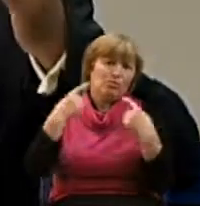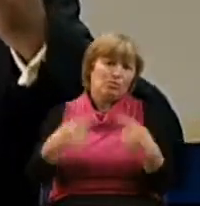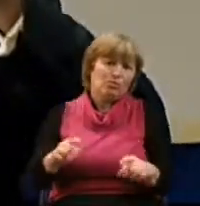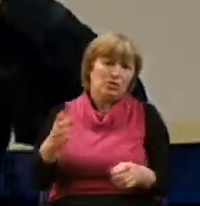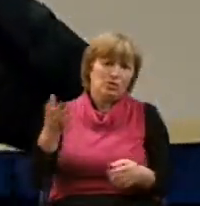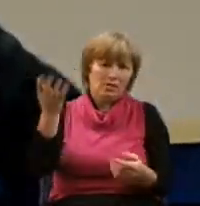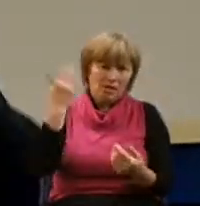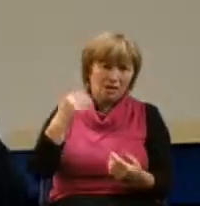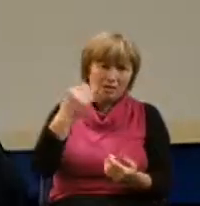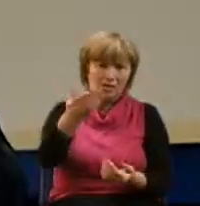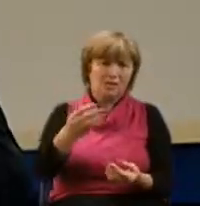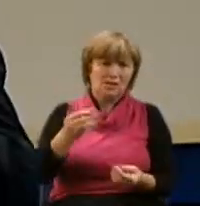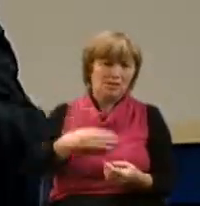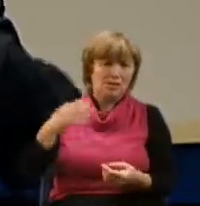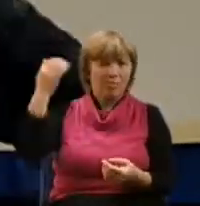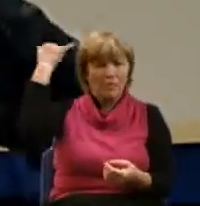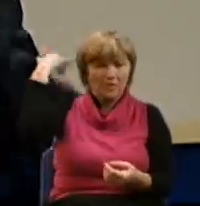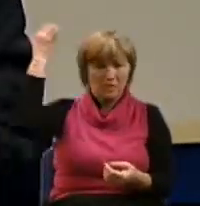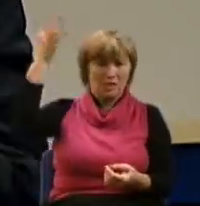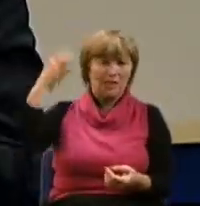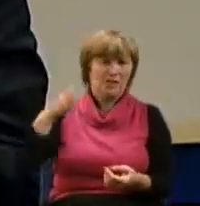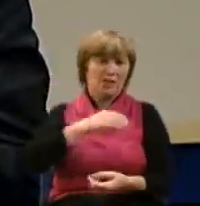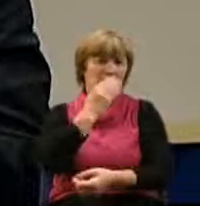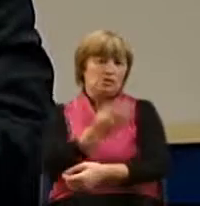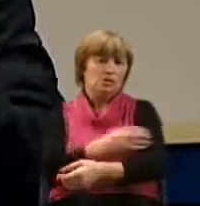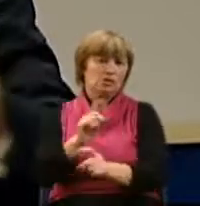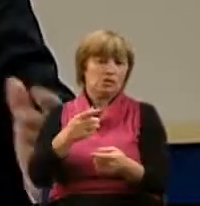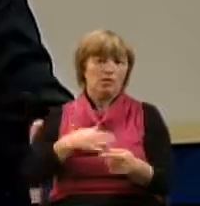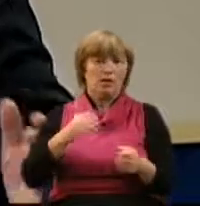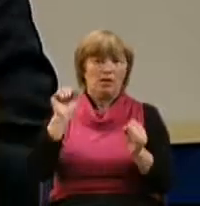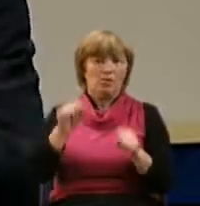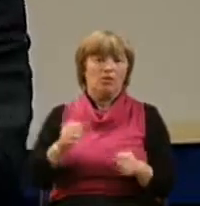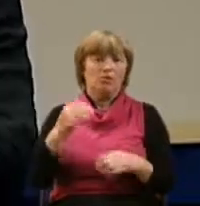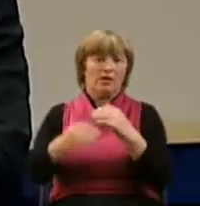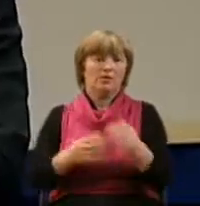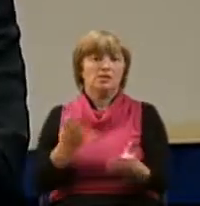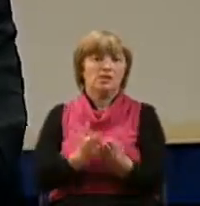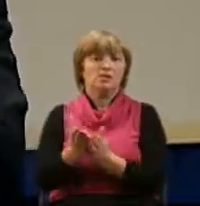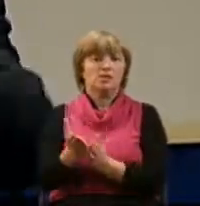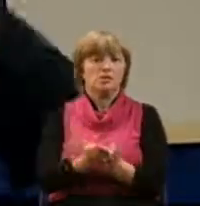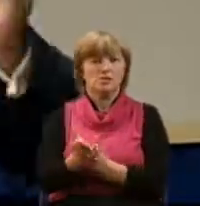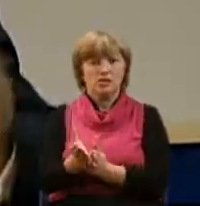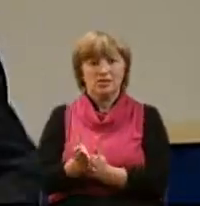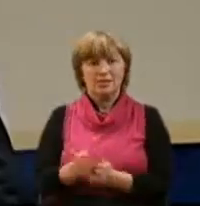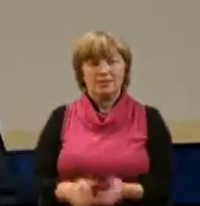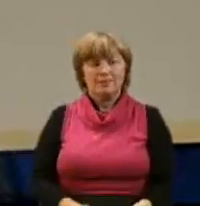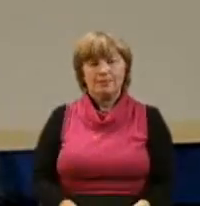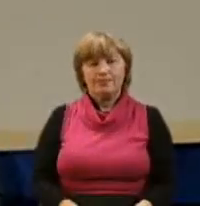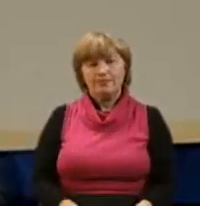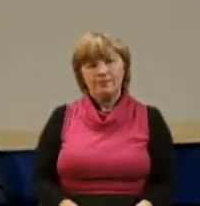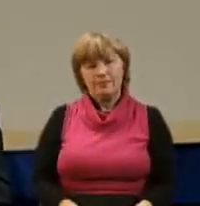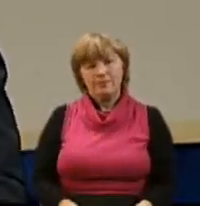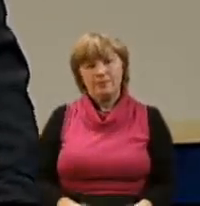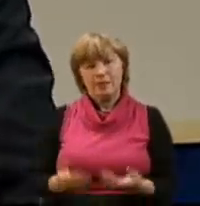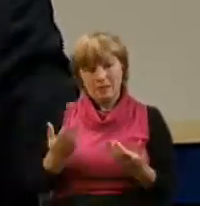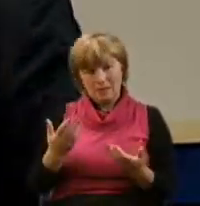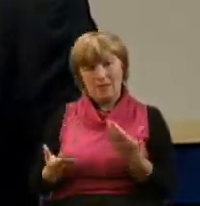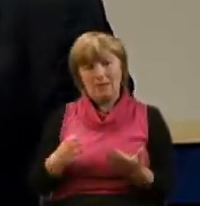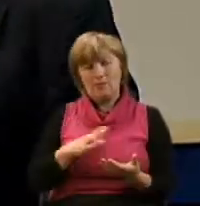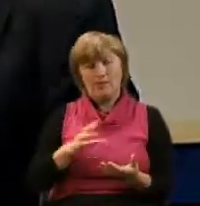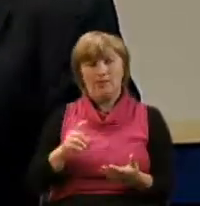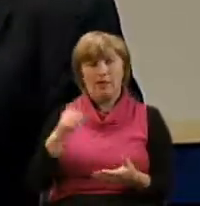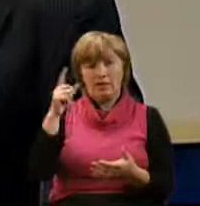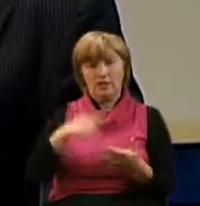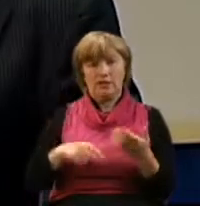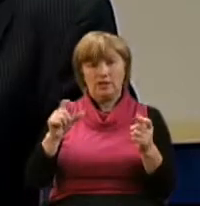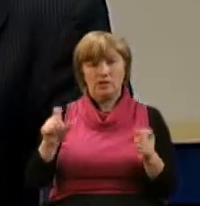когда Ты мне дашь свое помазание и свою силу, чтобы я мог пойти и служить? Иногда некоторые верующие именно такую